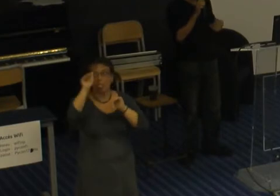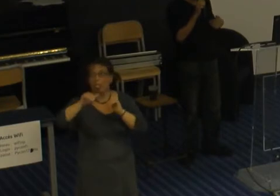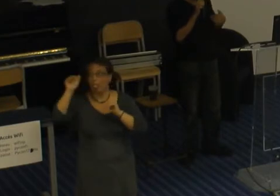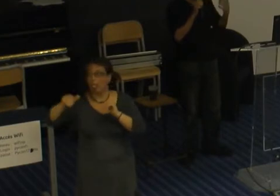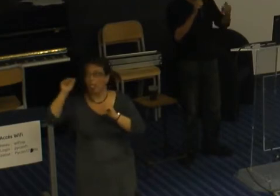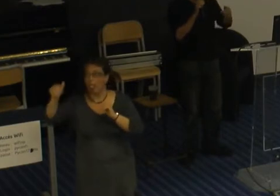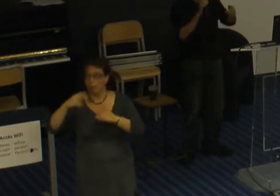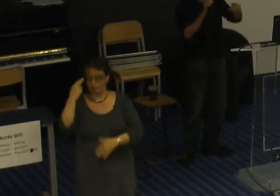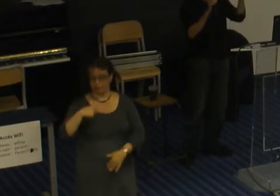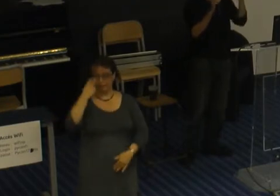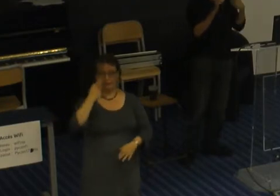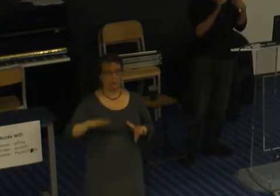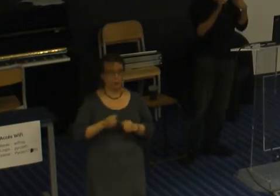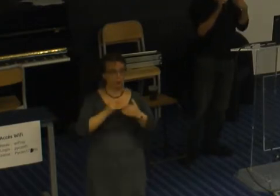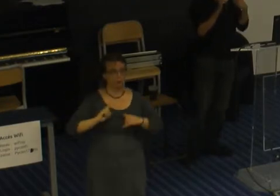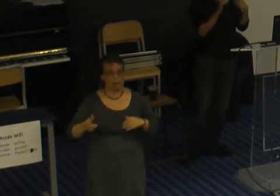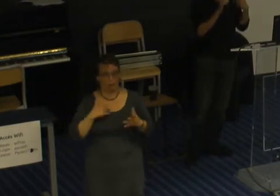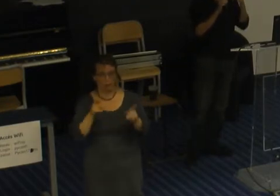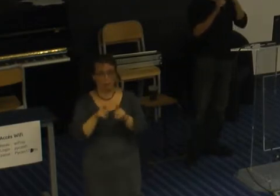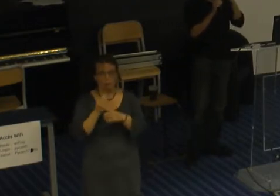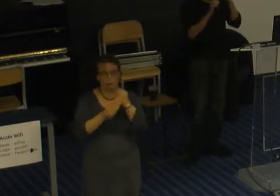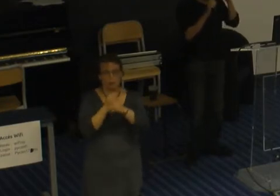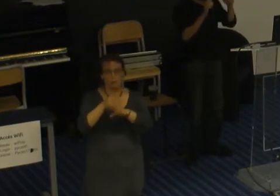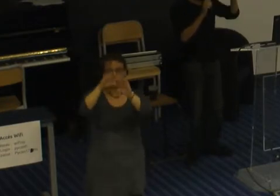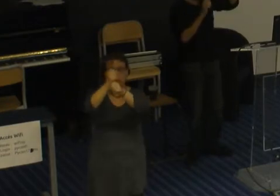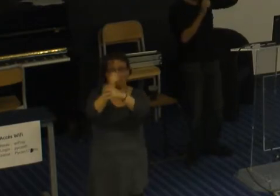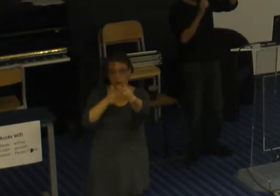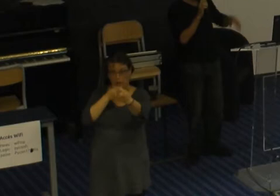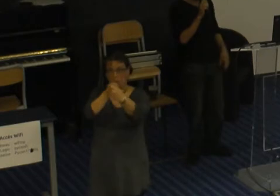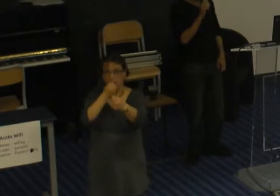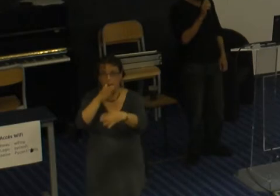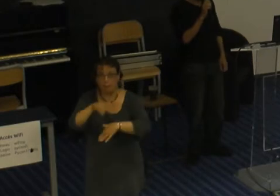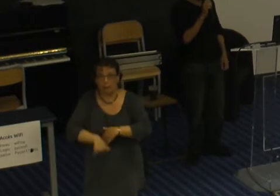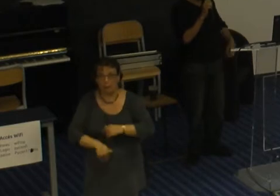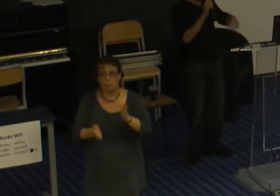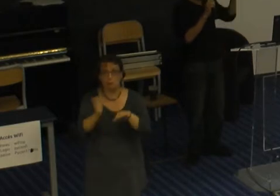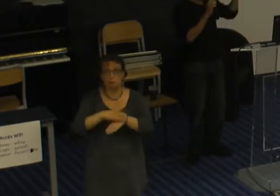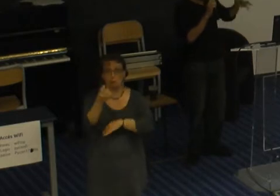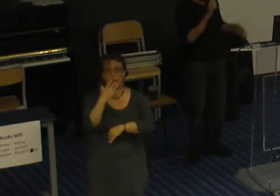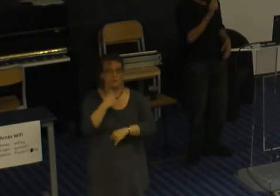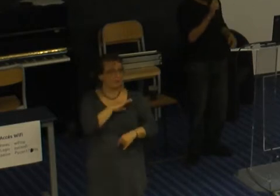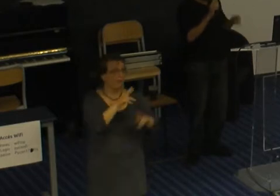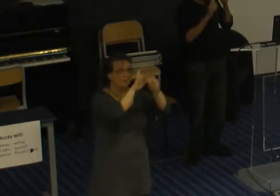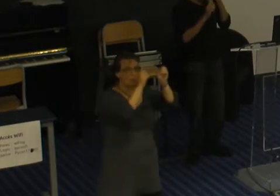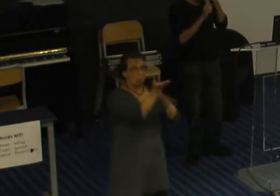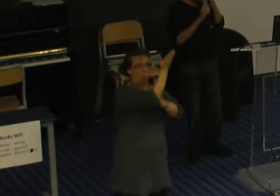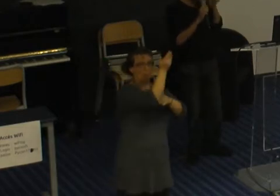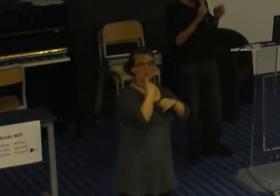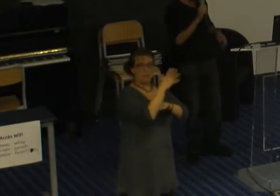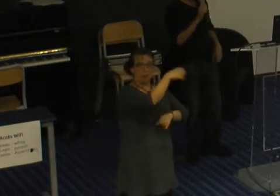l'adéquation au poste. C'est juste, vous avez un tel diplôme donc vous êtes forcément meilleur. Alors que